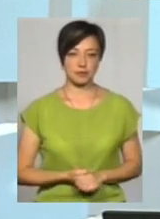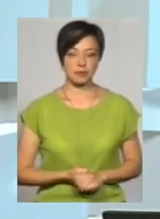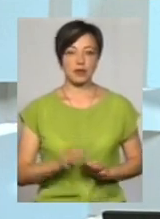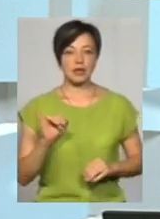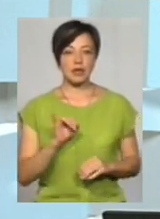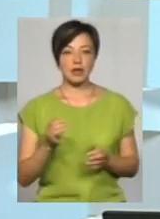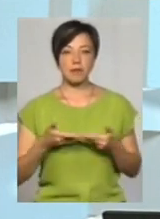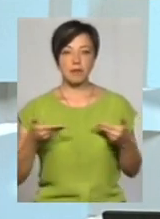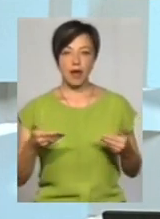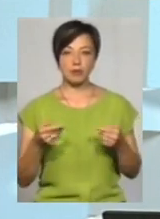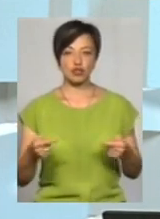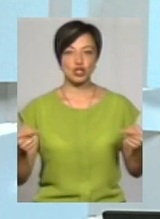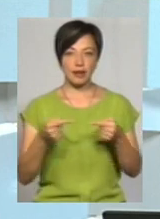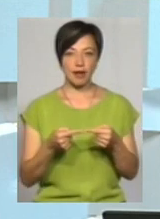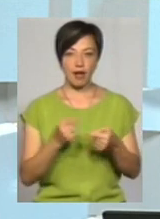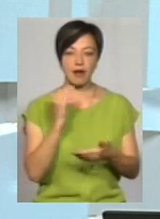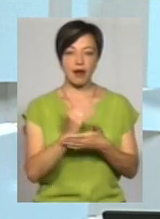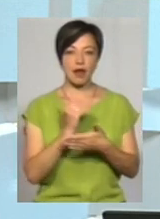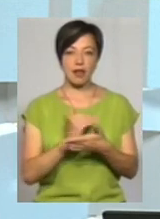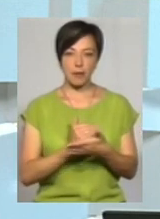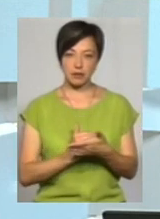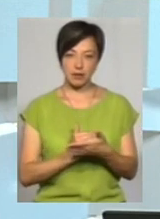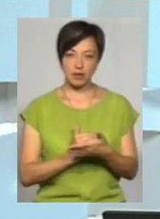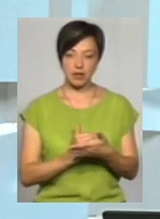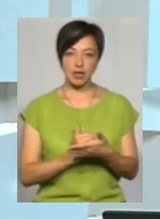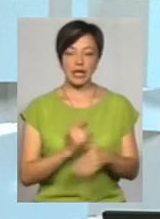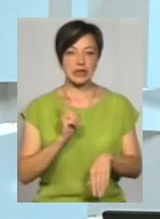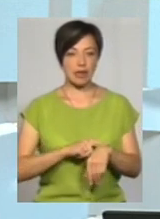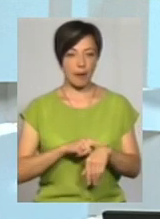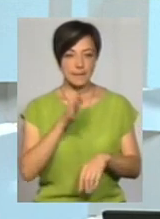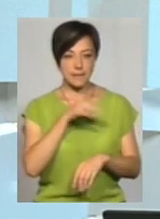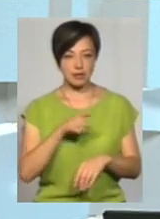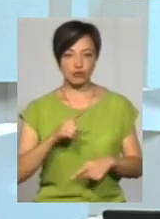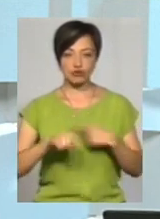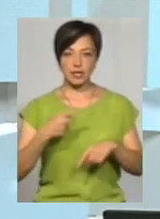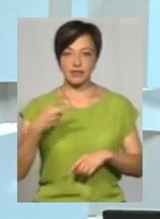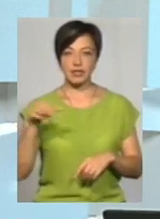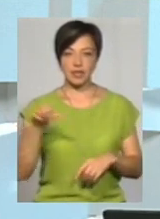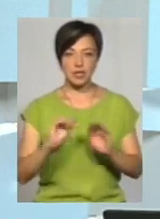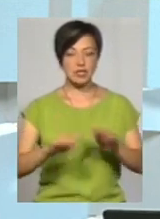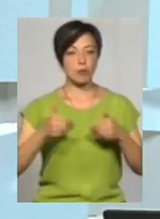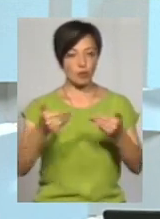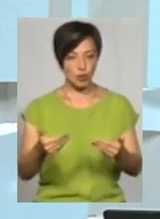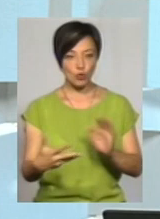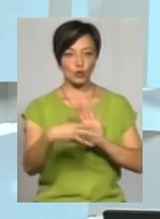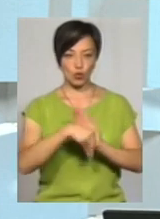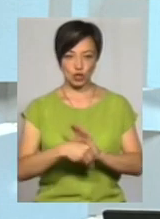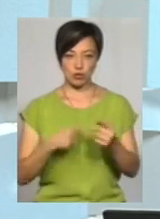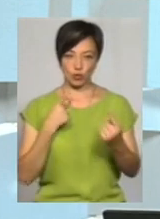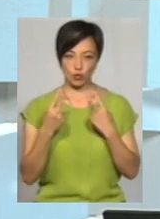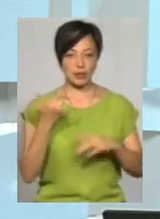І ми маємо чіткий регламент і таймінг. Через 20 хвилин запропонуємо вам долучитись до розмови